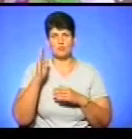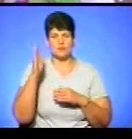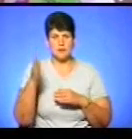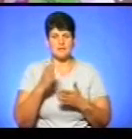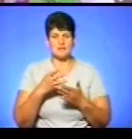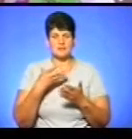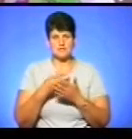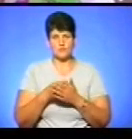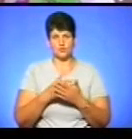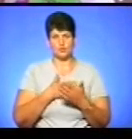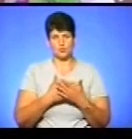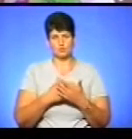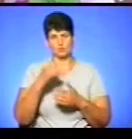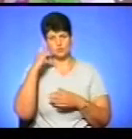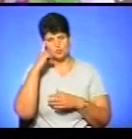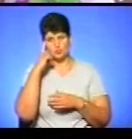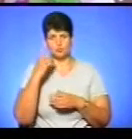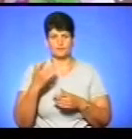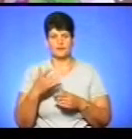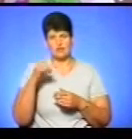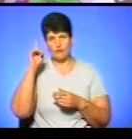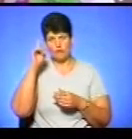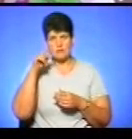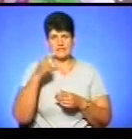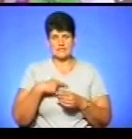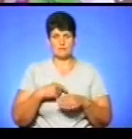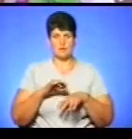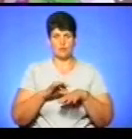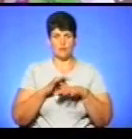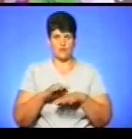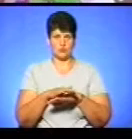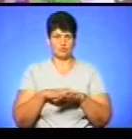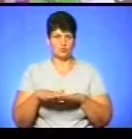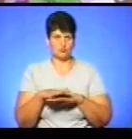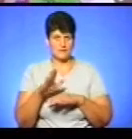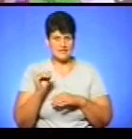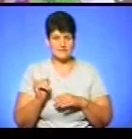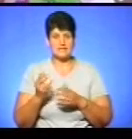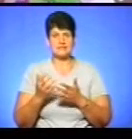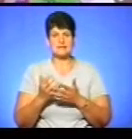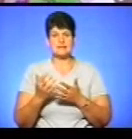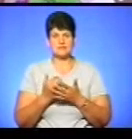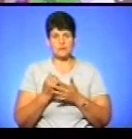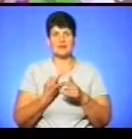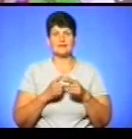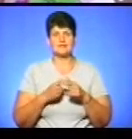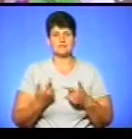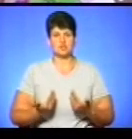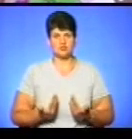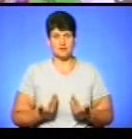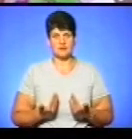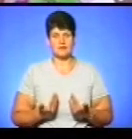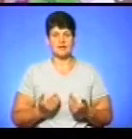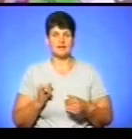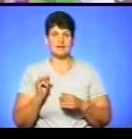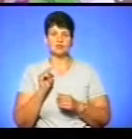мати свою промиску думку, позицію, вміти себе поводити в суспільстві, ну і, звичайно, заробляти спеціальне життя. І